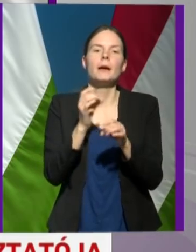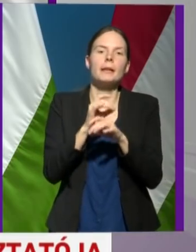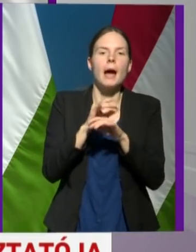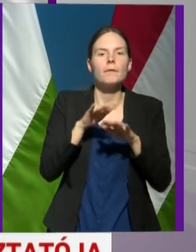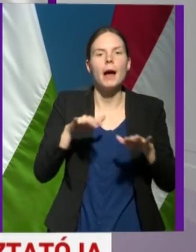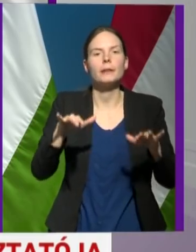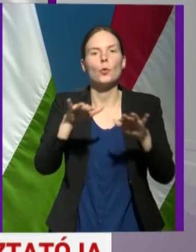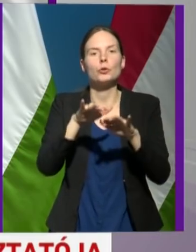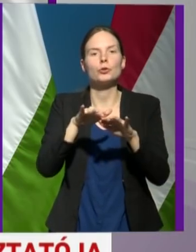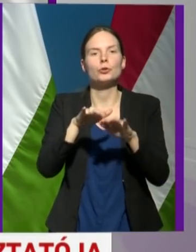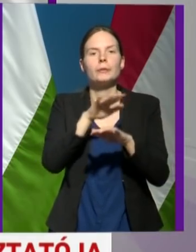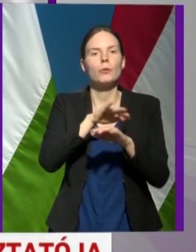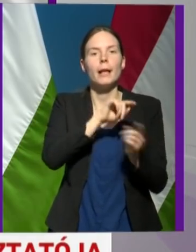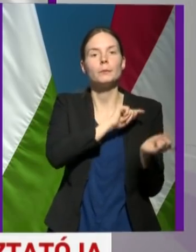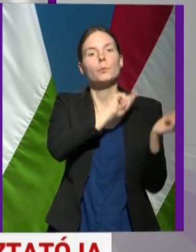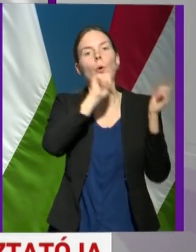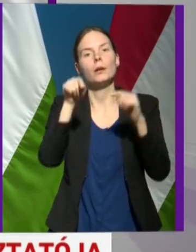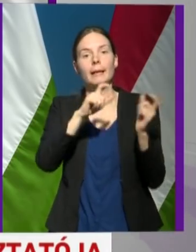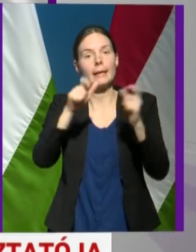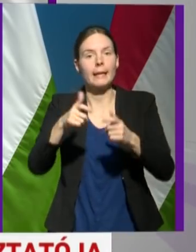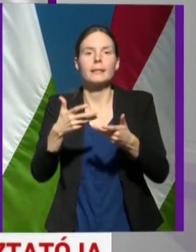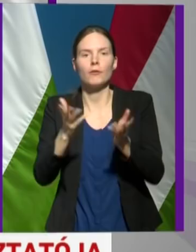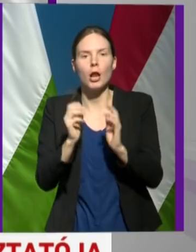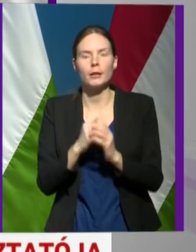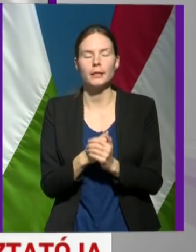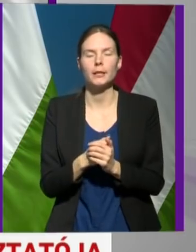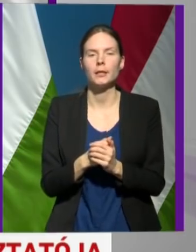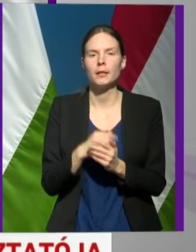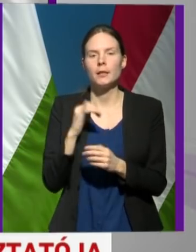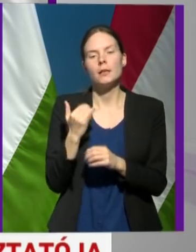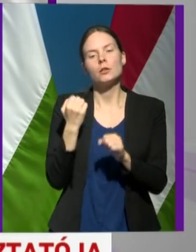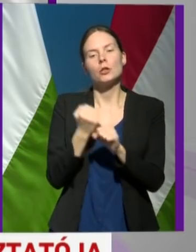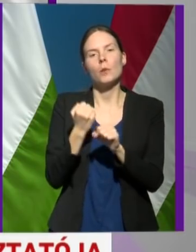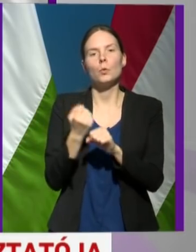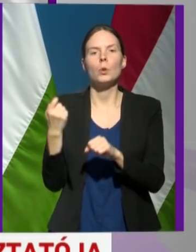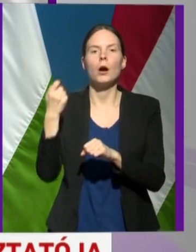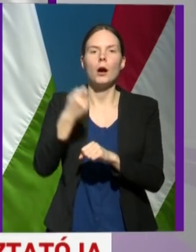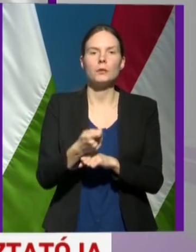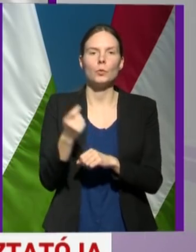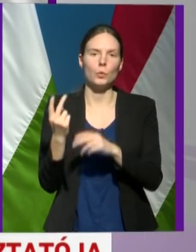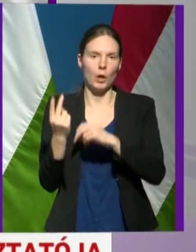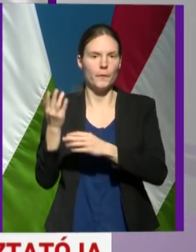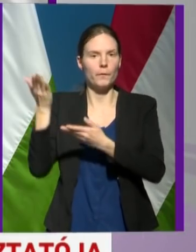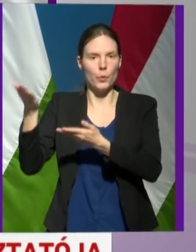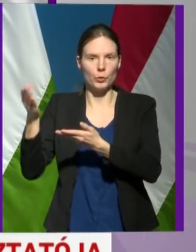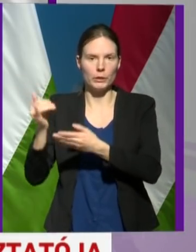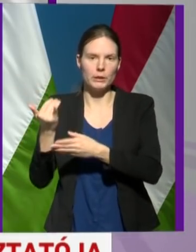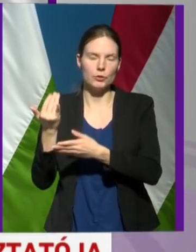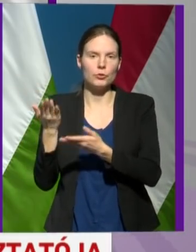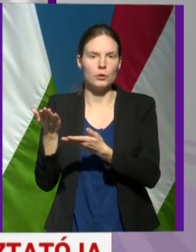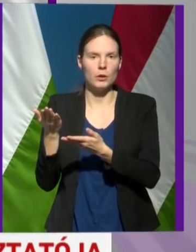területről tér vissza valaki, és a munkáltatója is